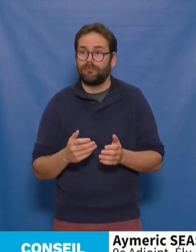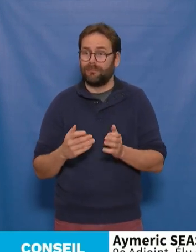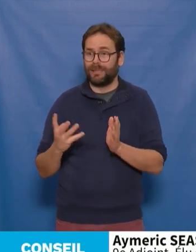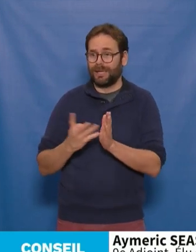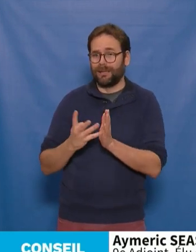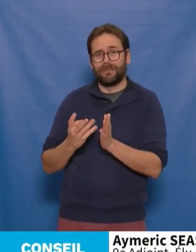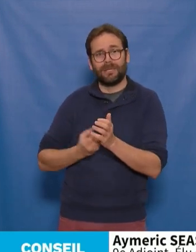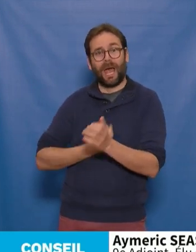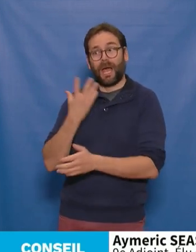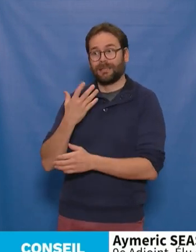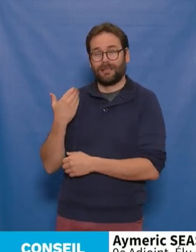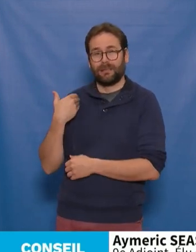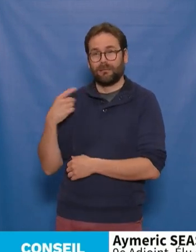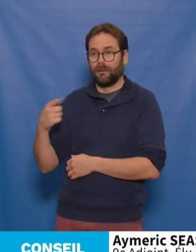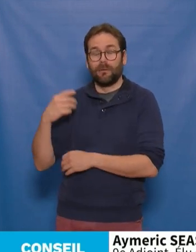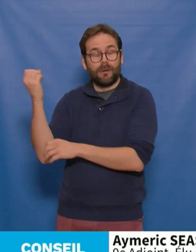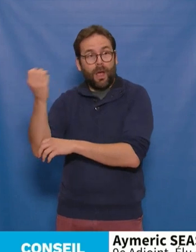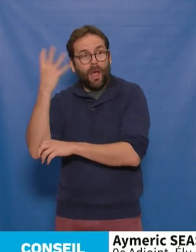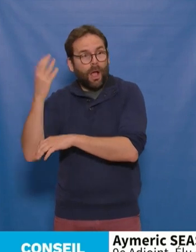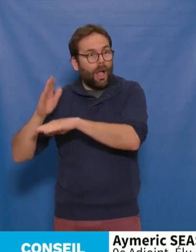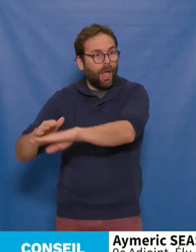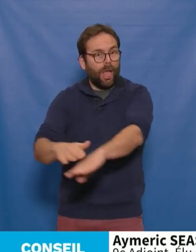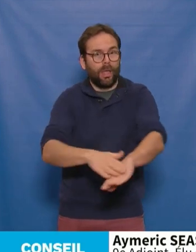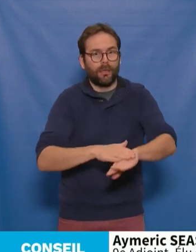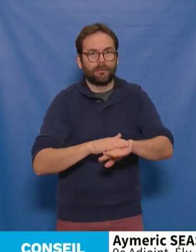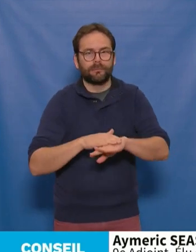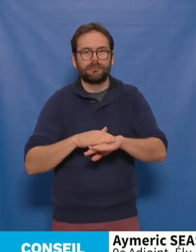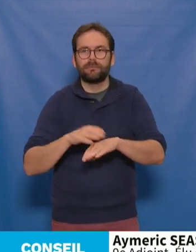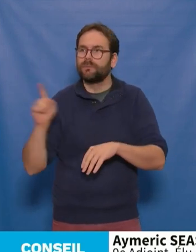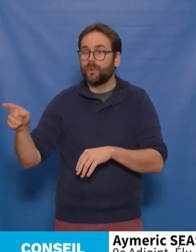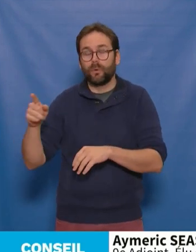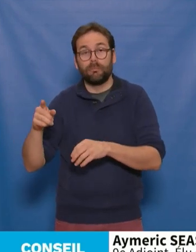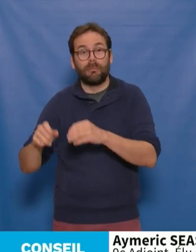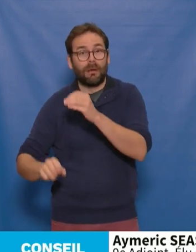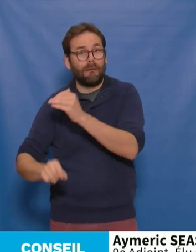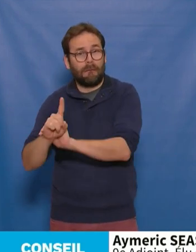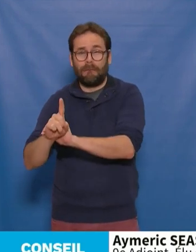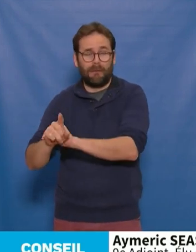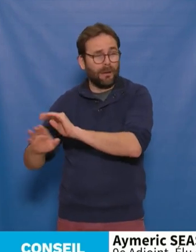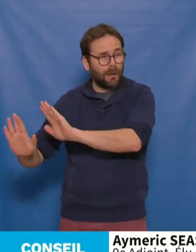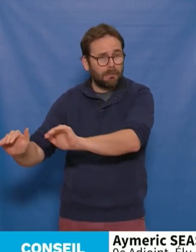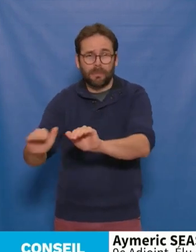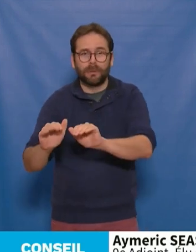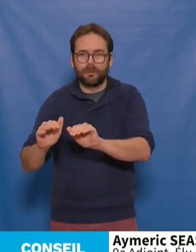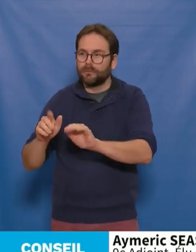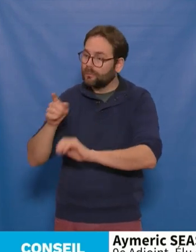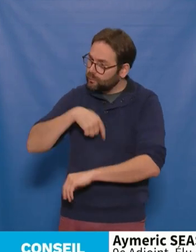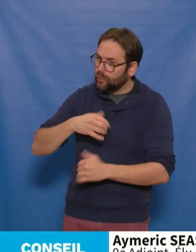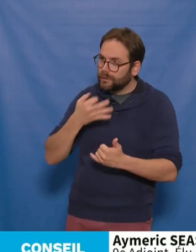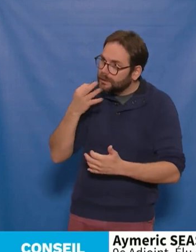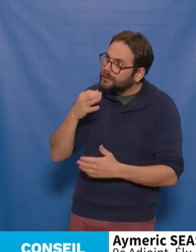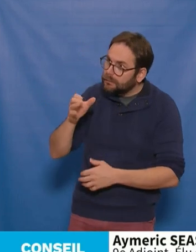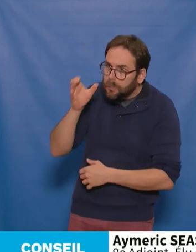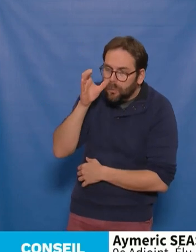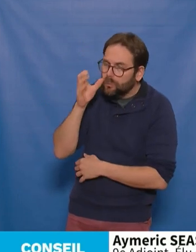artistes viennent de tirer la sonnette d'alarme. C'est un appel inédit, je veux dire ici que nous les entendons, que nous les